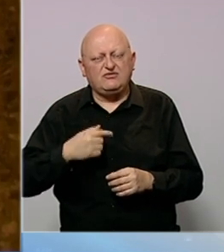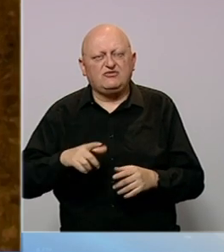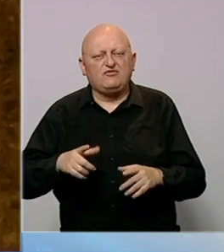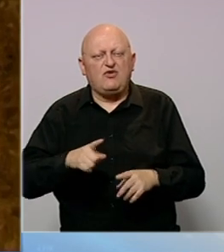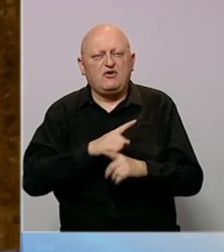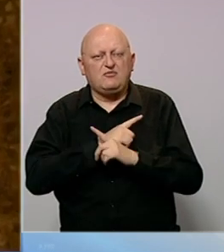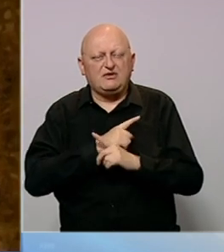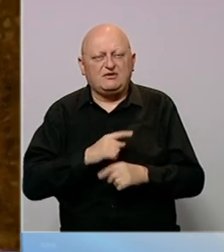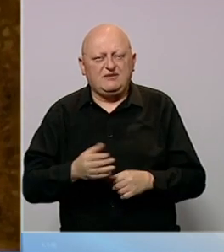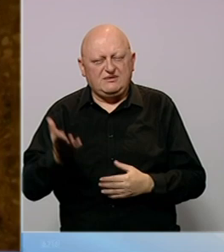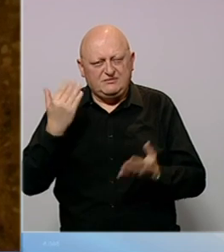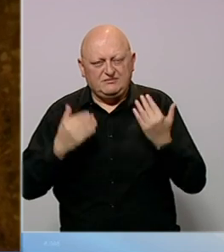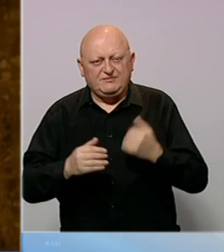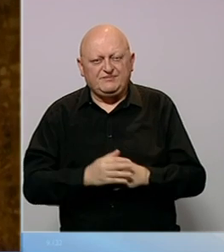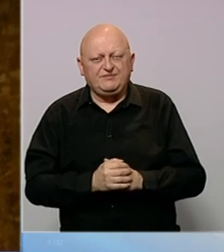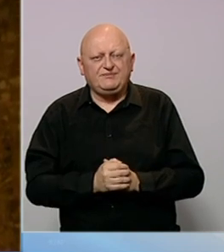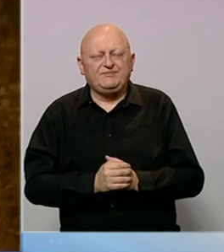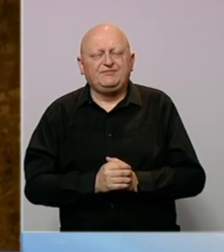prisjećaju svojih pokojnik.